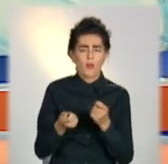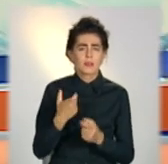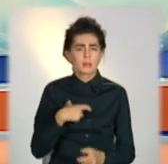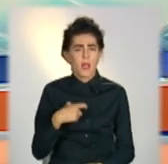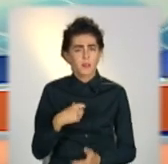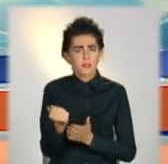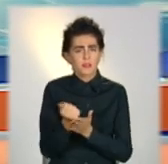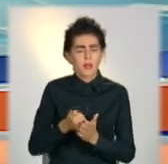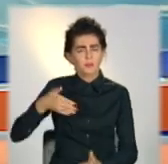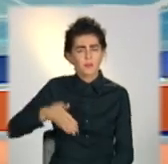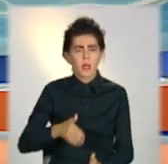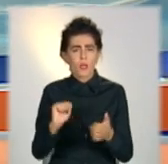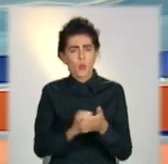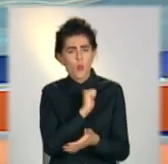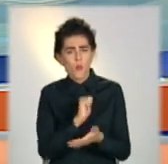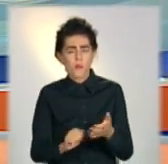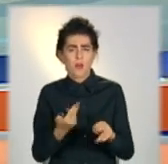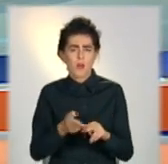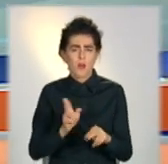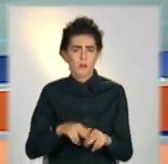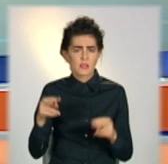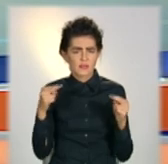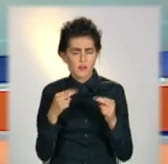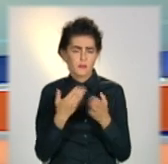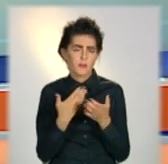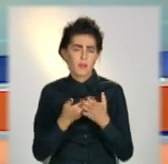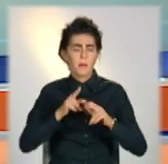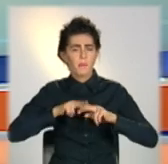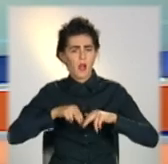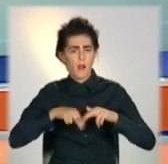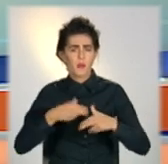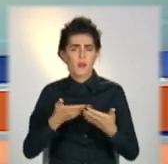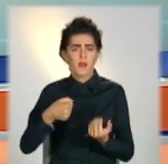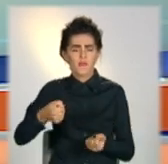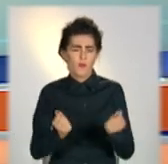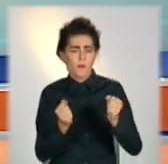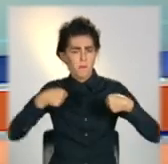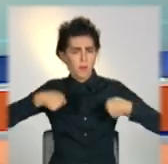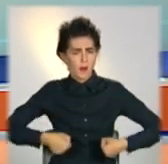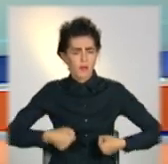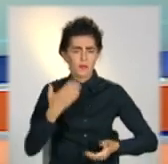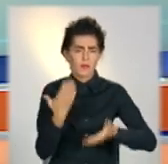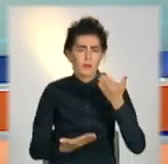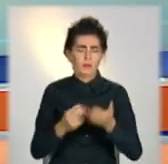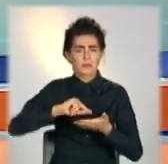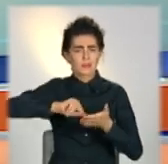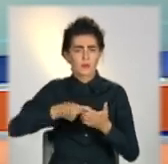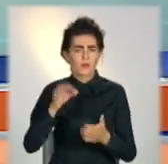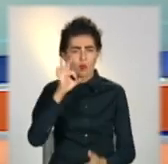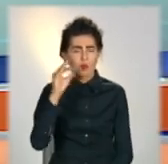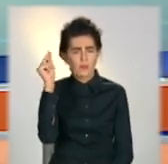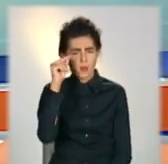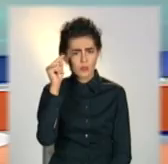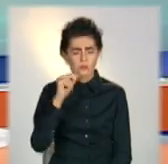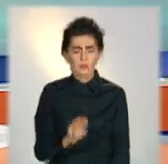собою документи, що посвідчують особу, паспорт, водійські права або ж довідку про навчання.